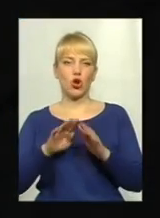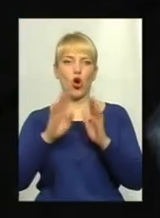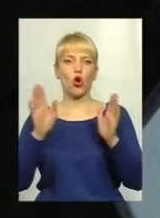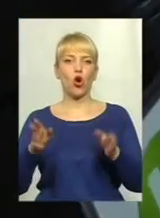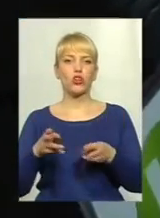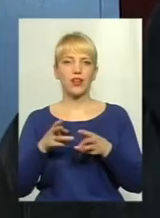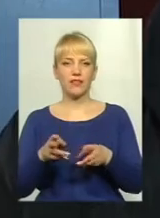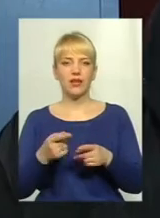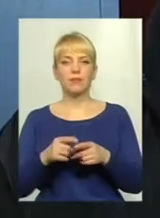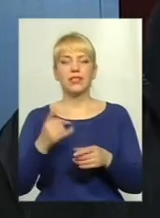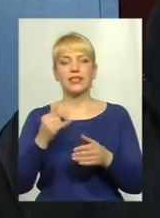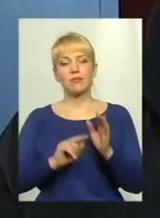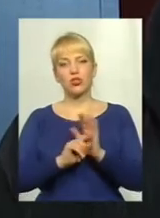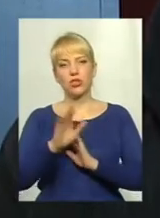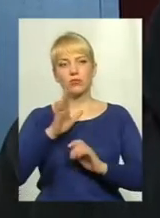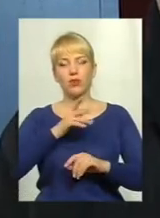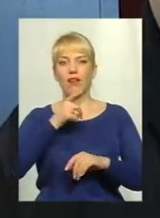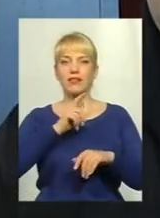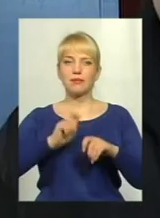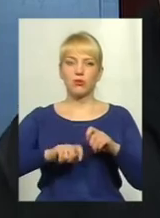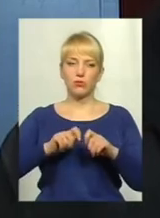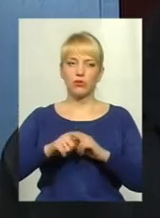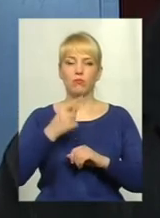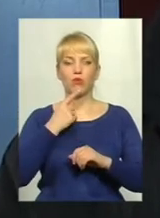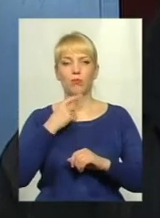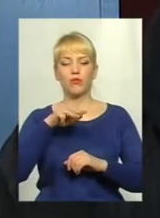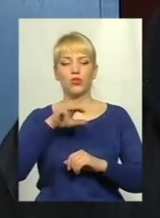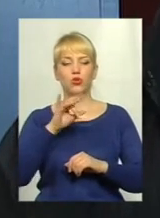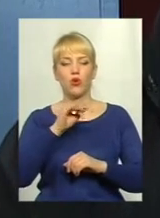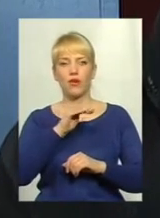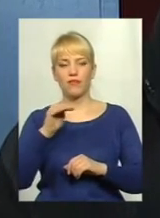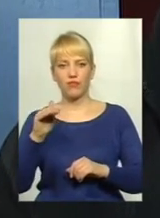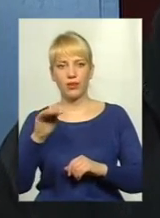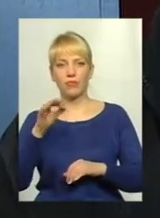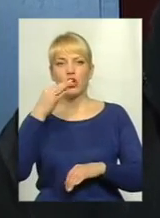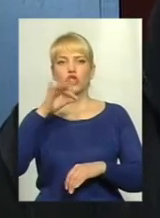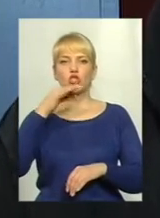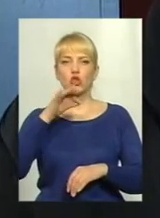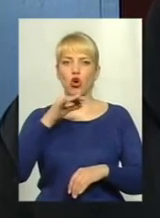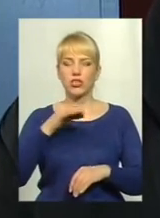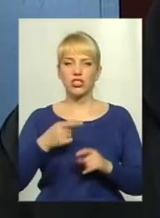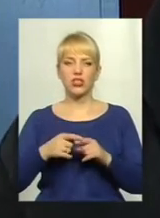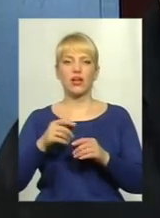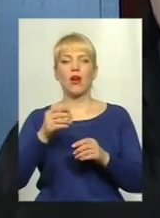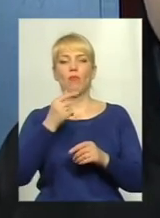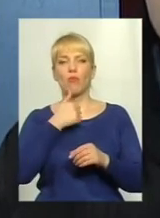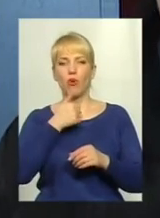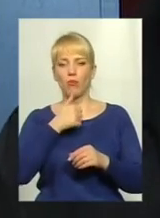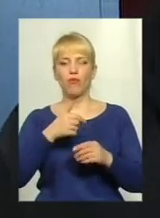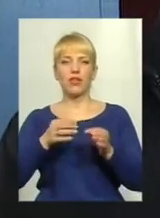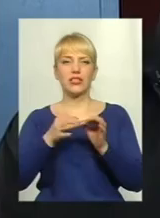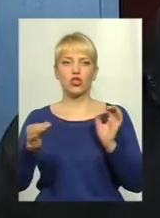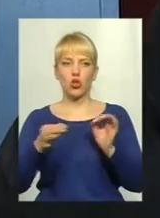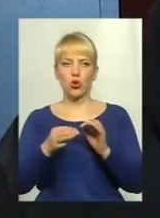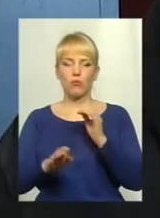спочатку експериментували, пробували торф, пробували соняшник, пробували солому, деревину